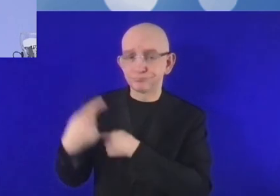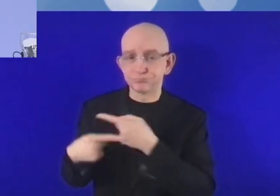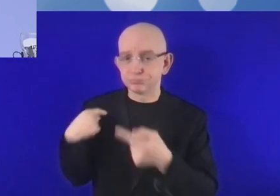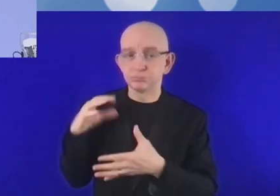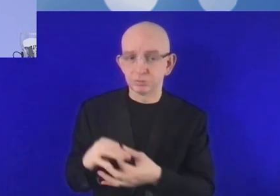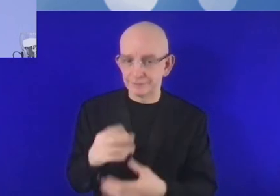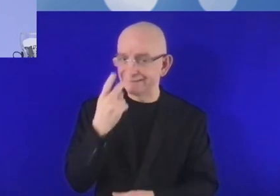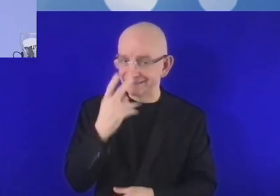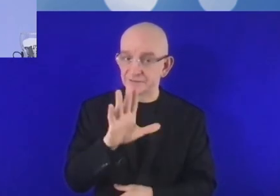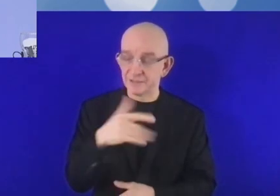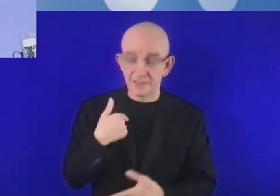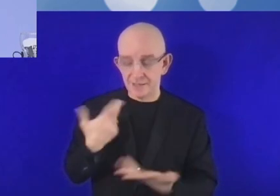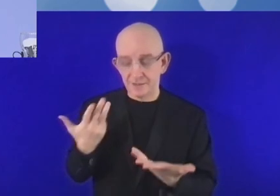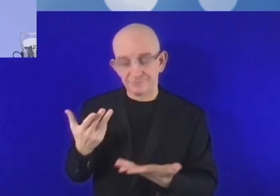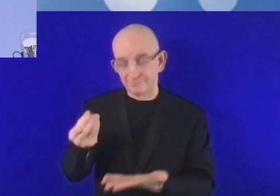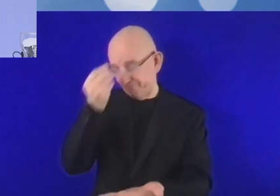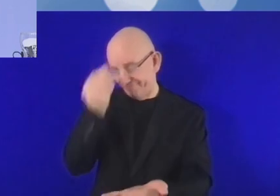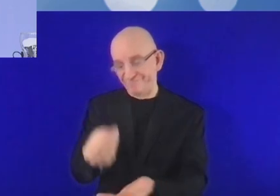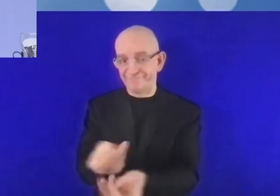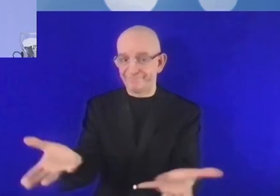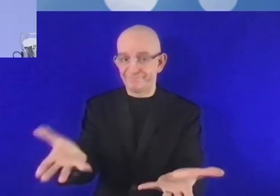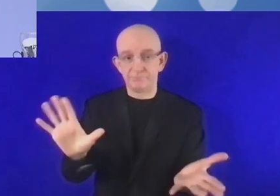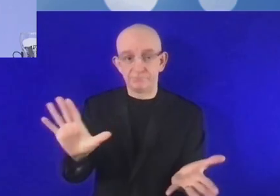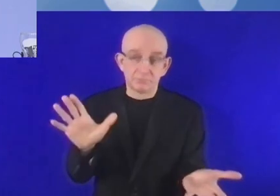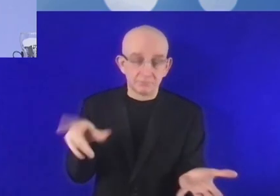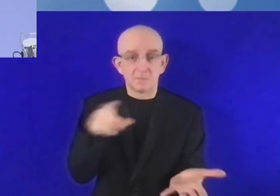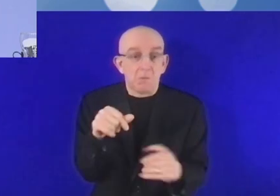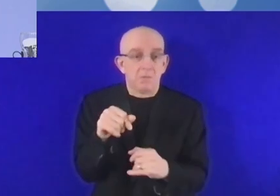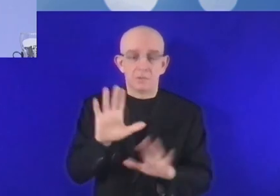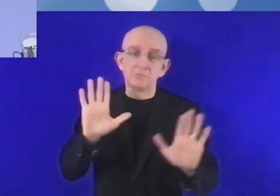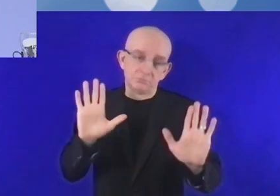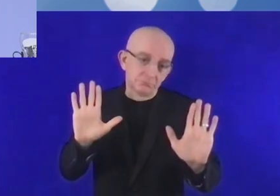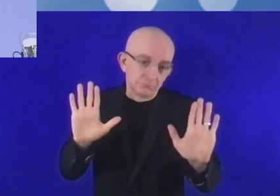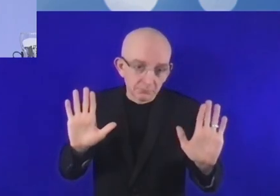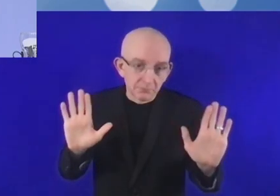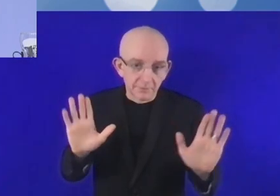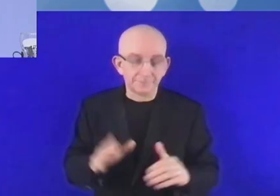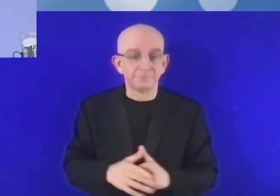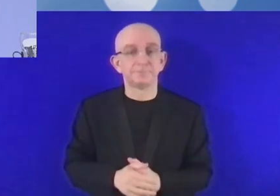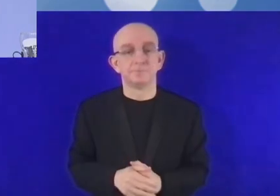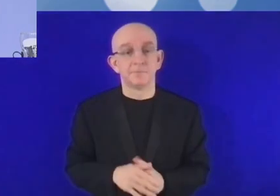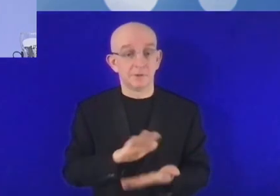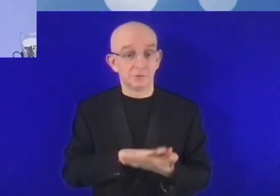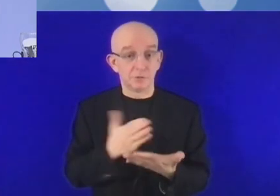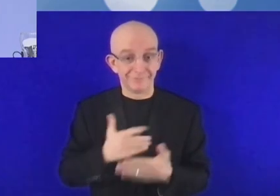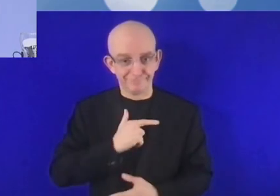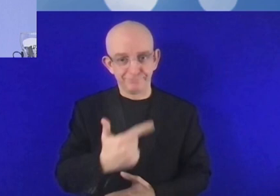Vous savez, j'ai travaillé un peu à la Commission européenne, donc je me permets ce commentaire, mais je pense que si on était plus audacieux,